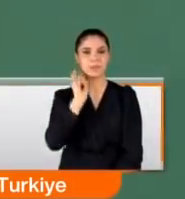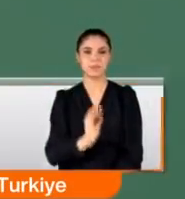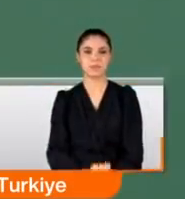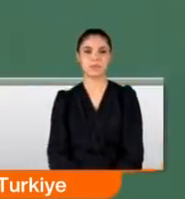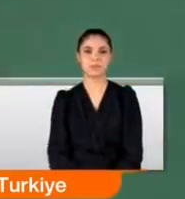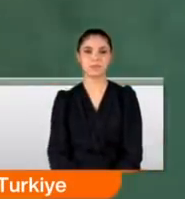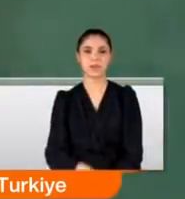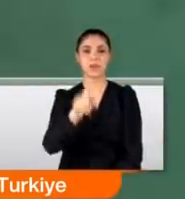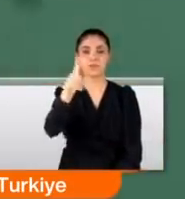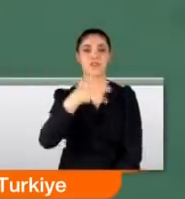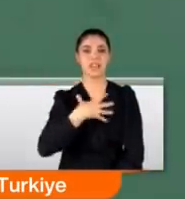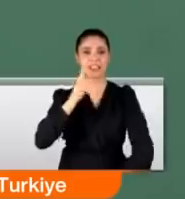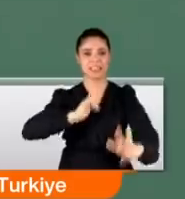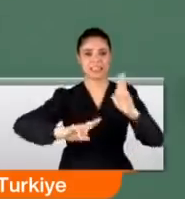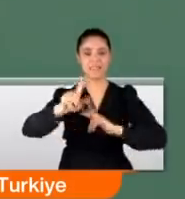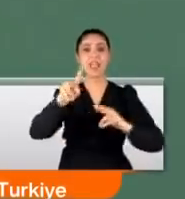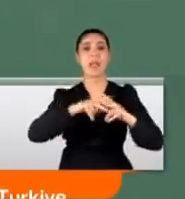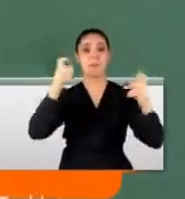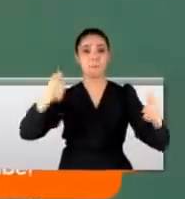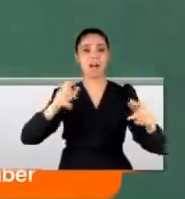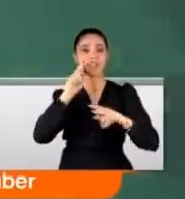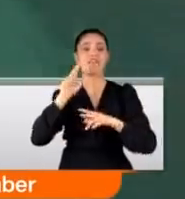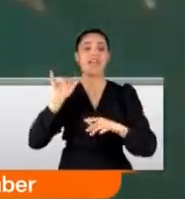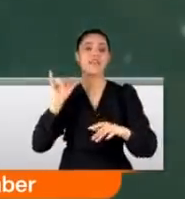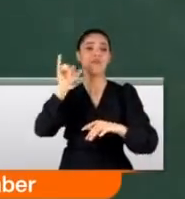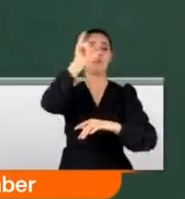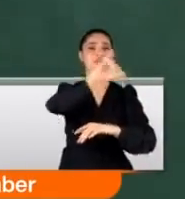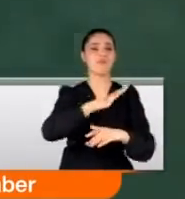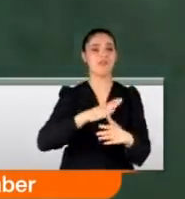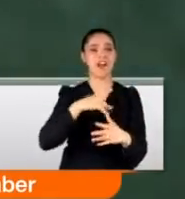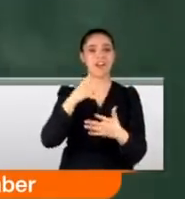Jet suiti giydi, Maldivlerin tadını uçarak çıkardı.